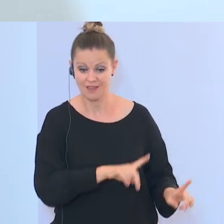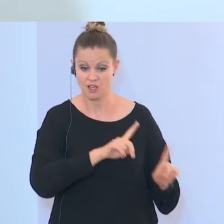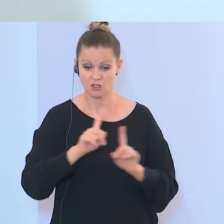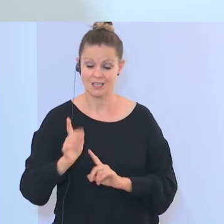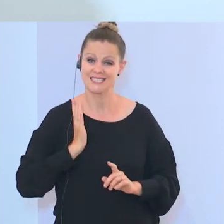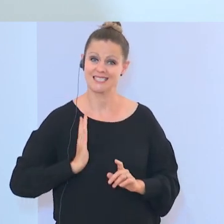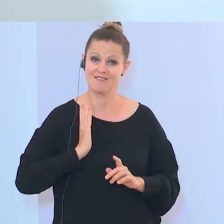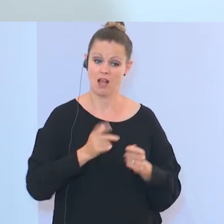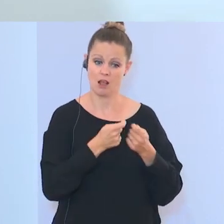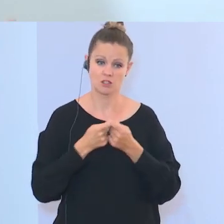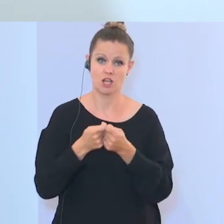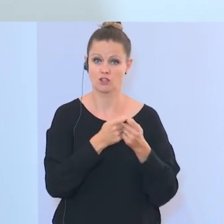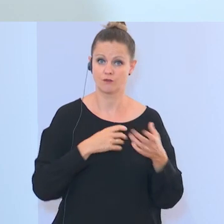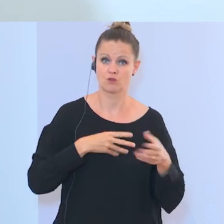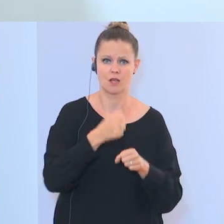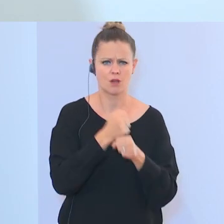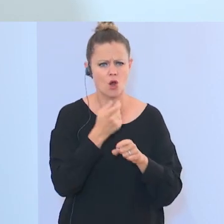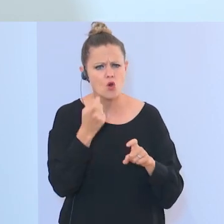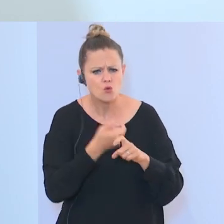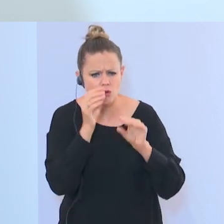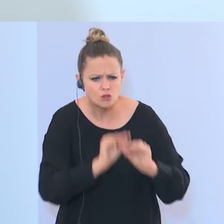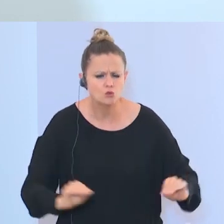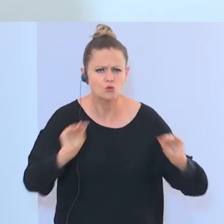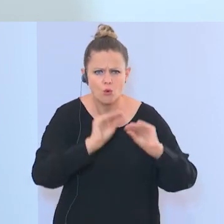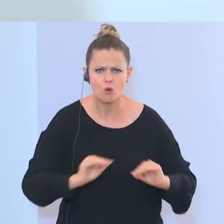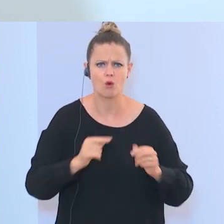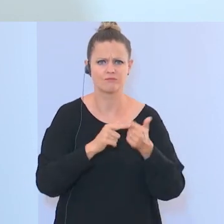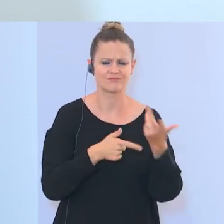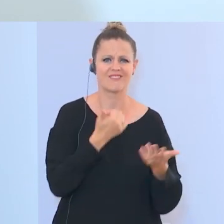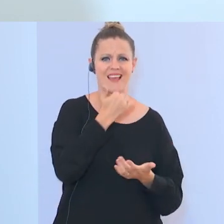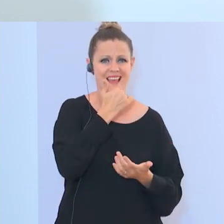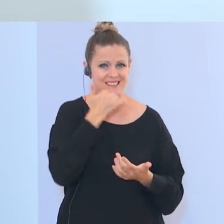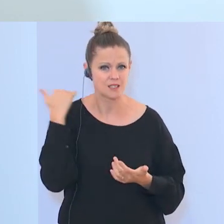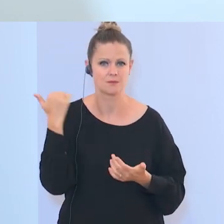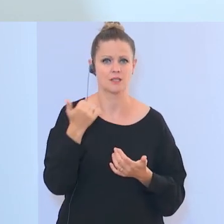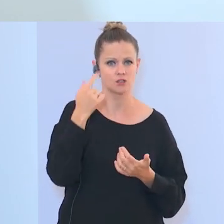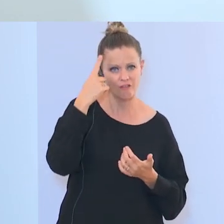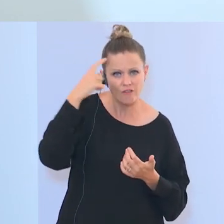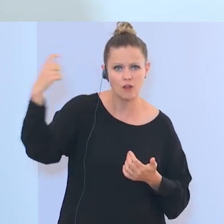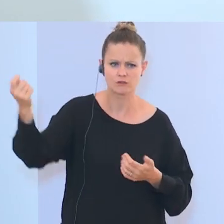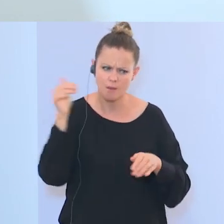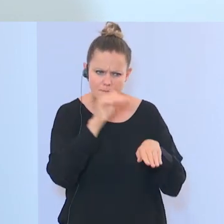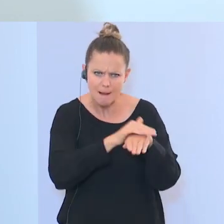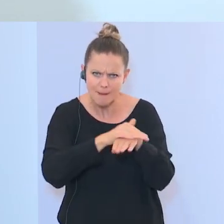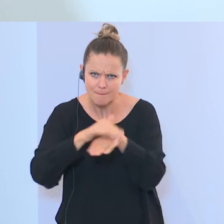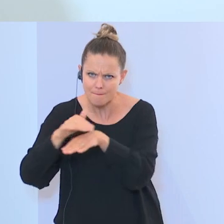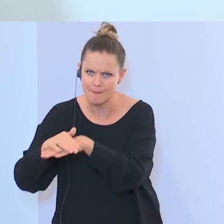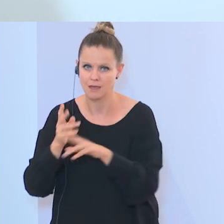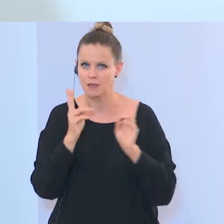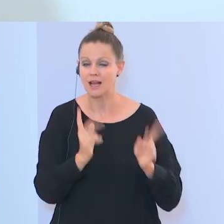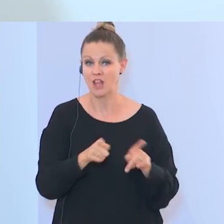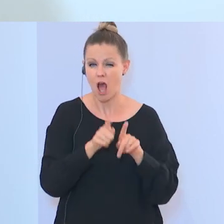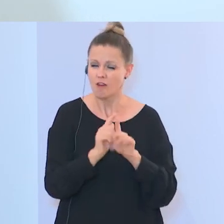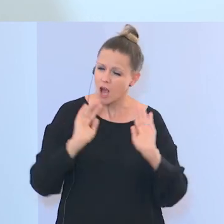Zivilgesellschaft zusammenarbeiten. Es wird Kurse geben, Schulungen geben, um auch extremistische Ideologien erkennen zu können. Ein intensiver